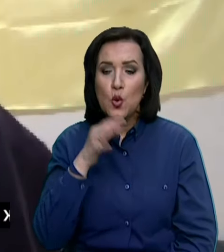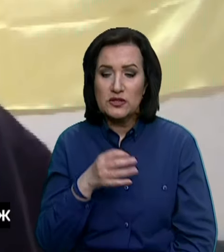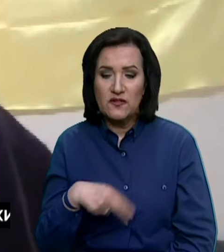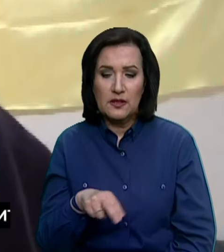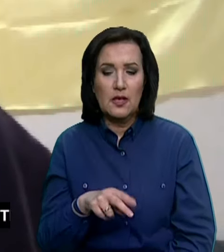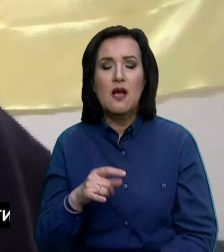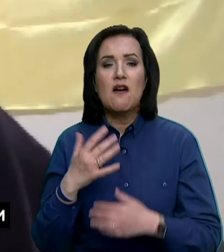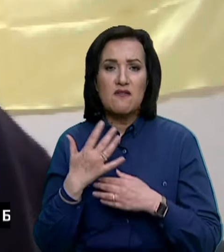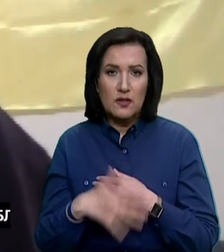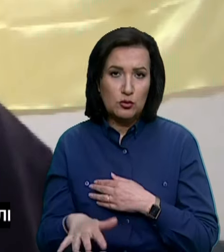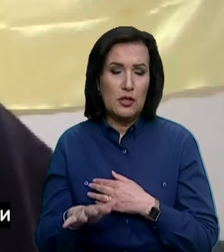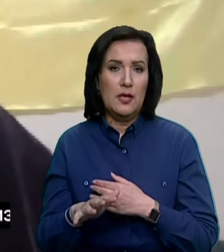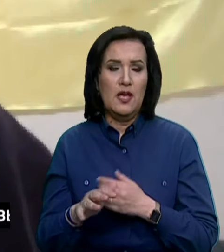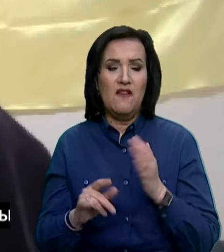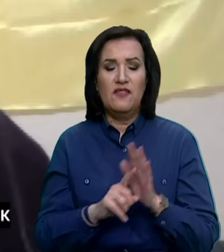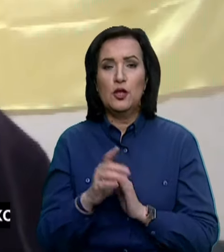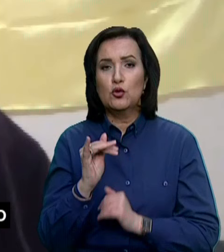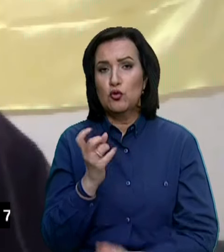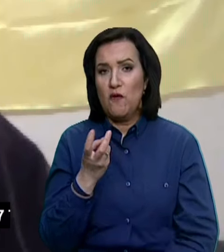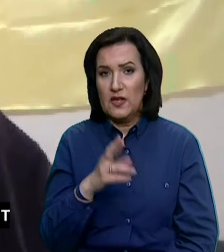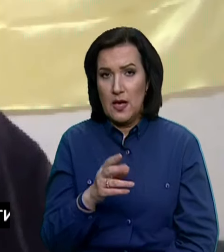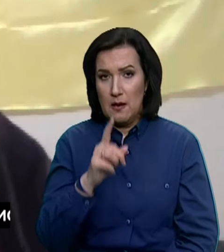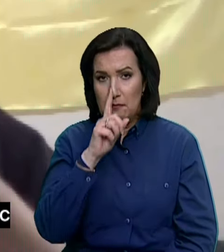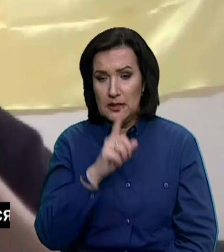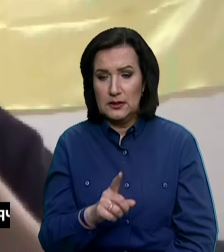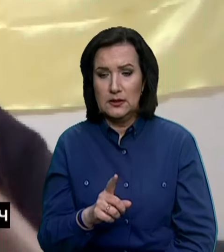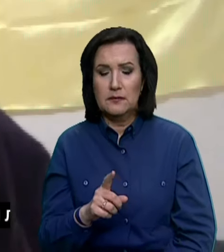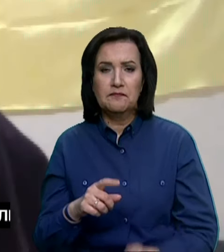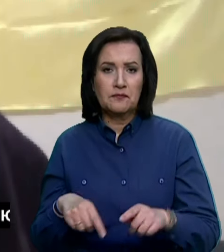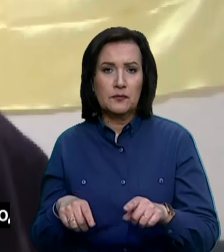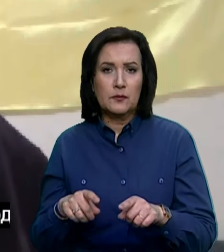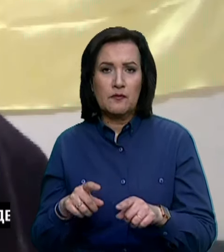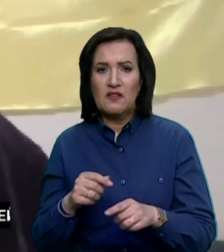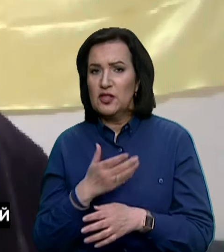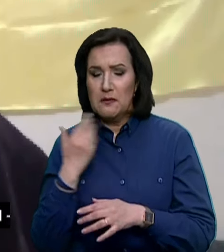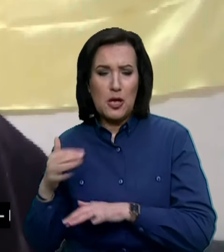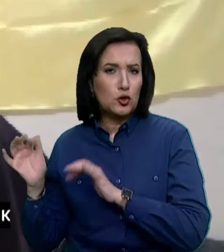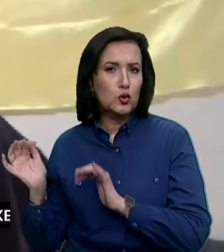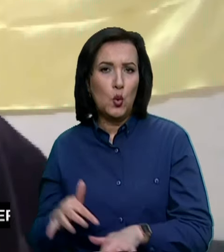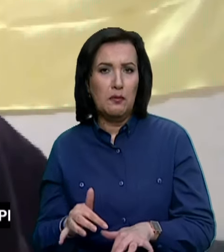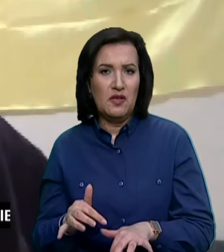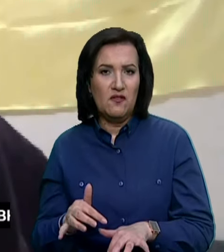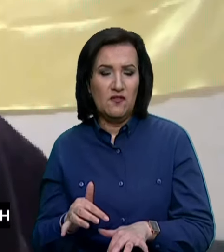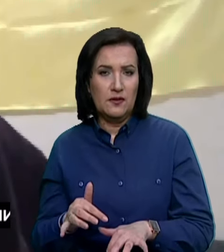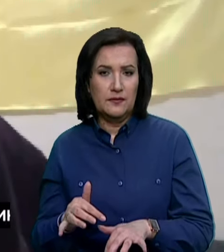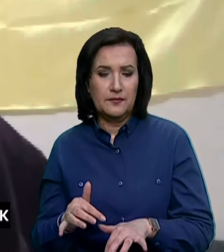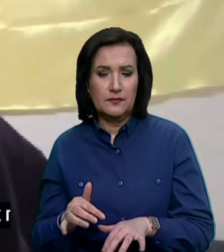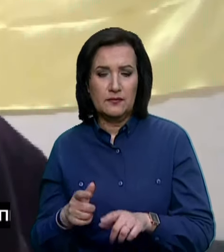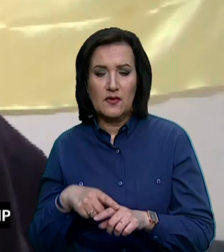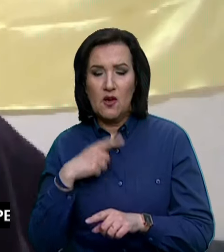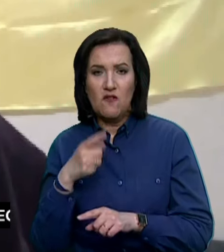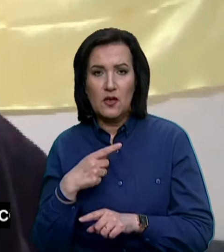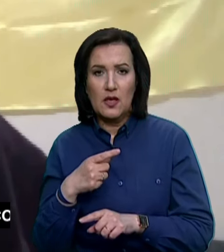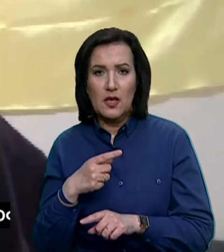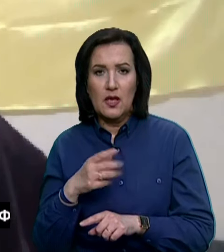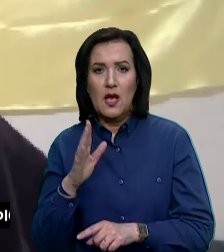Вони вже від жовтня місяця фактично не вдаються до таких штурмів, як я їх